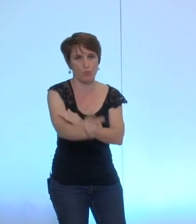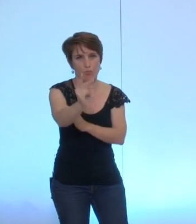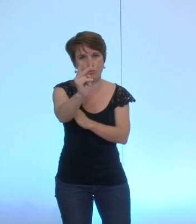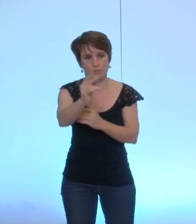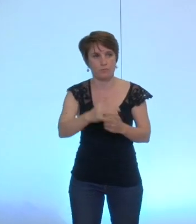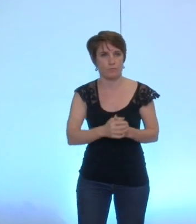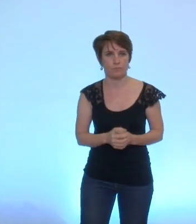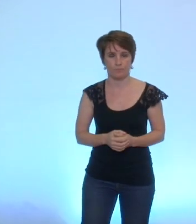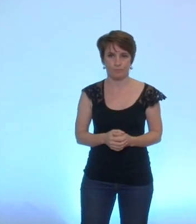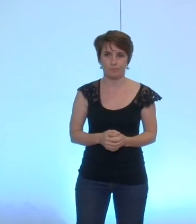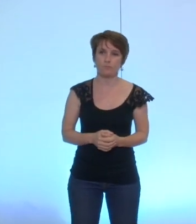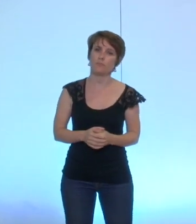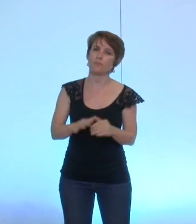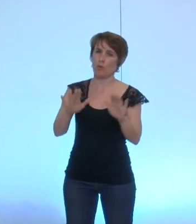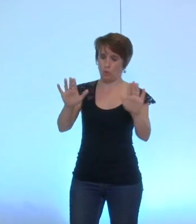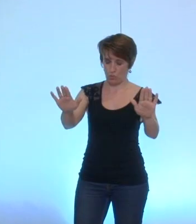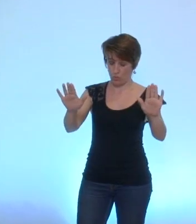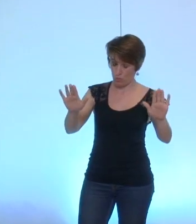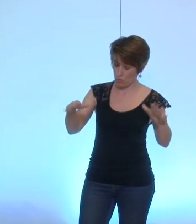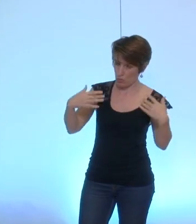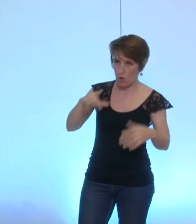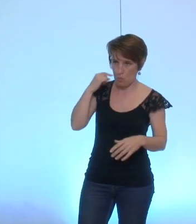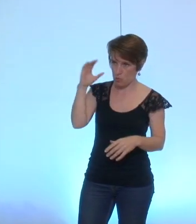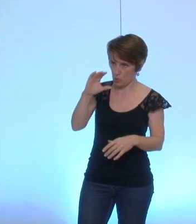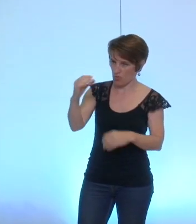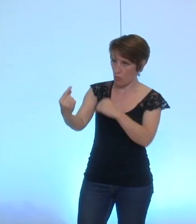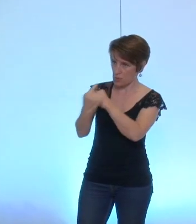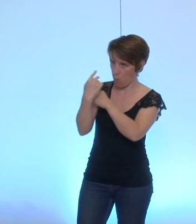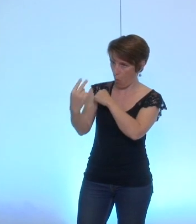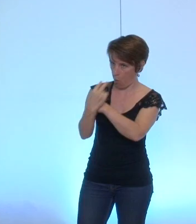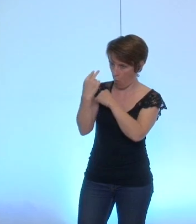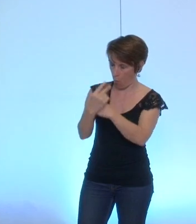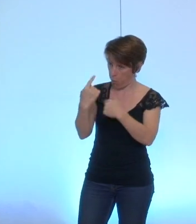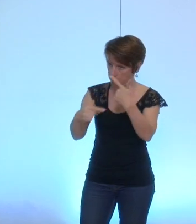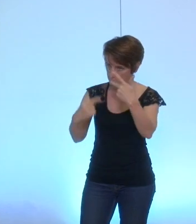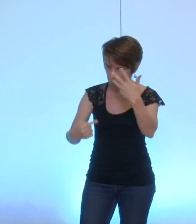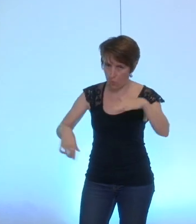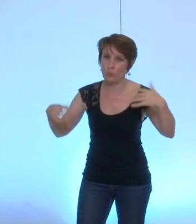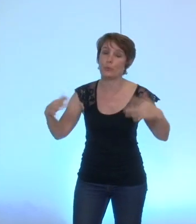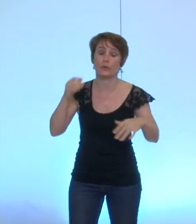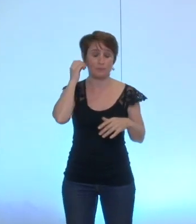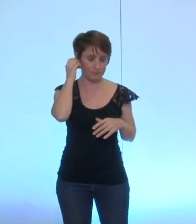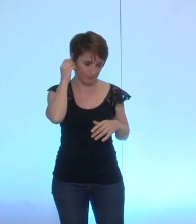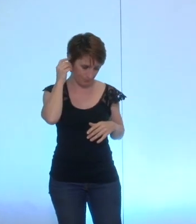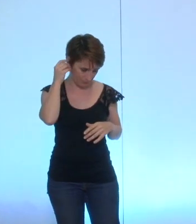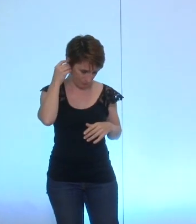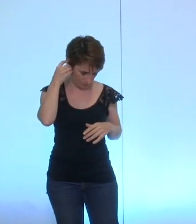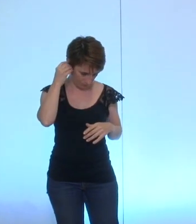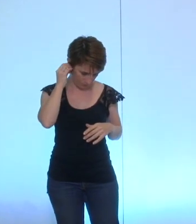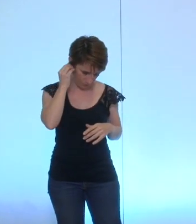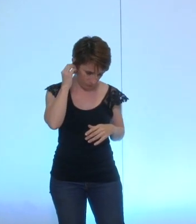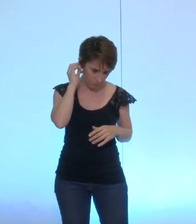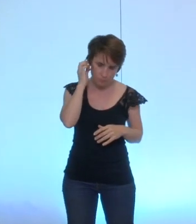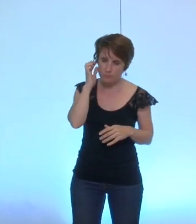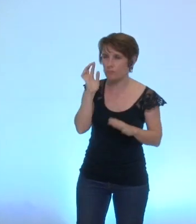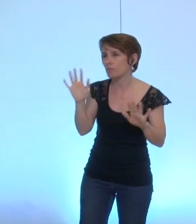ça fait ça fait ça beaucoup monsieur Chamussy on peut quand même souligner que non pas que vous n'ayez pas